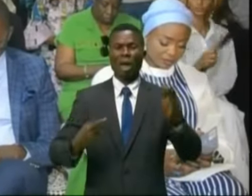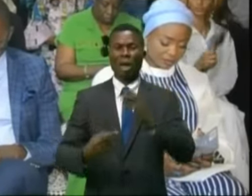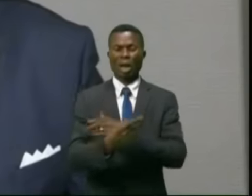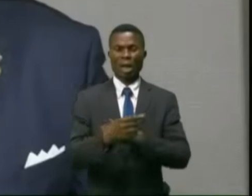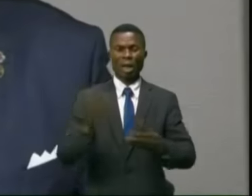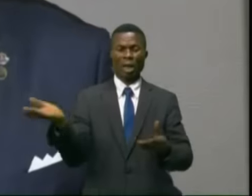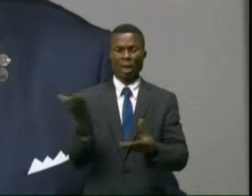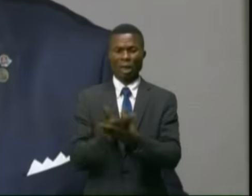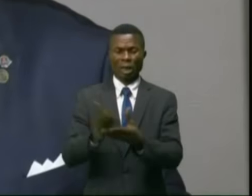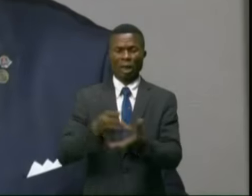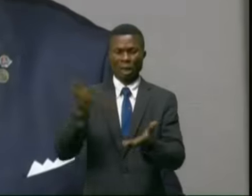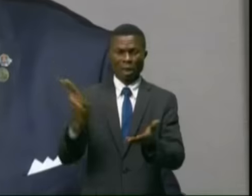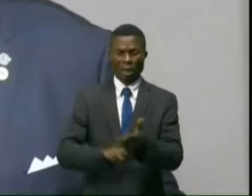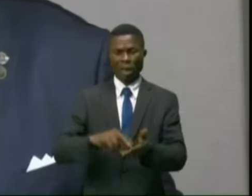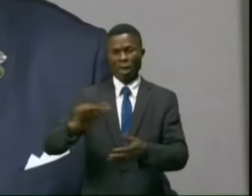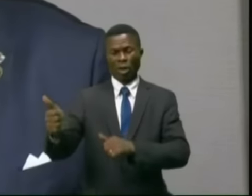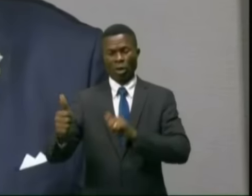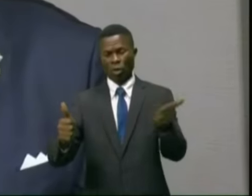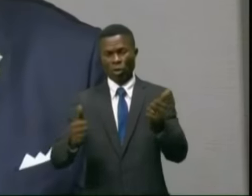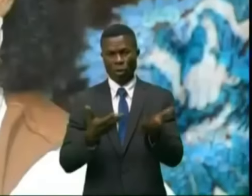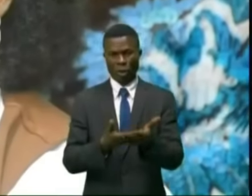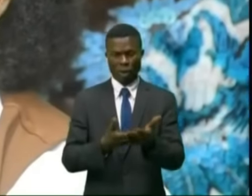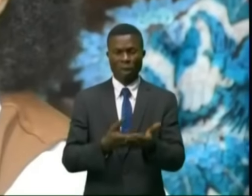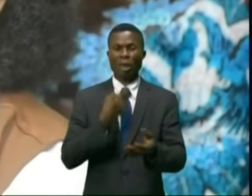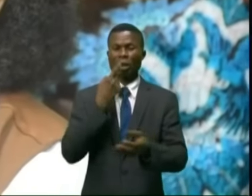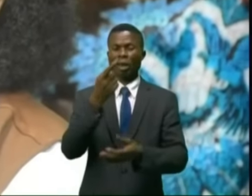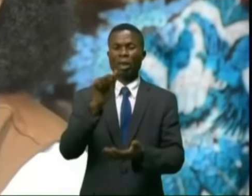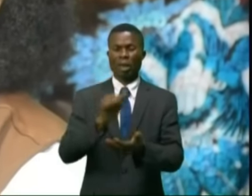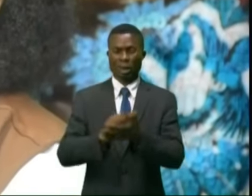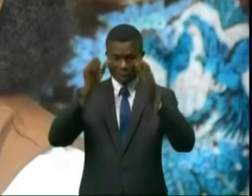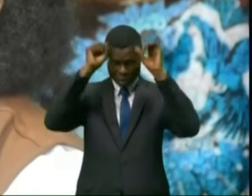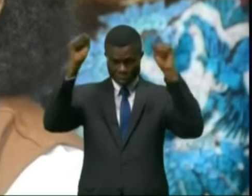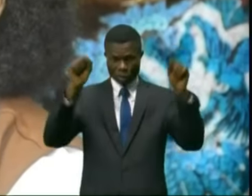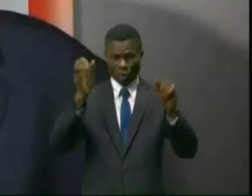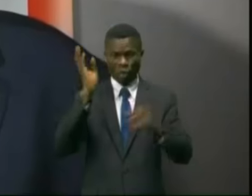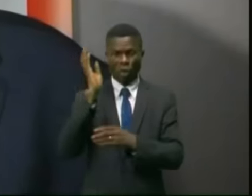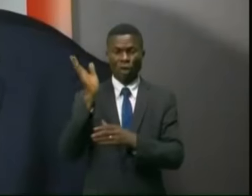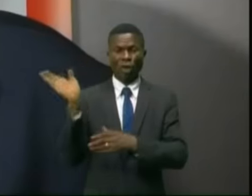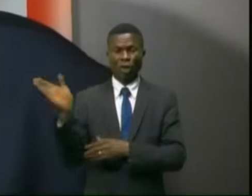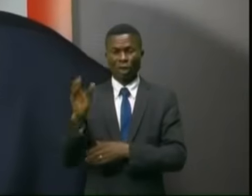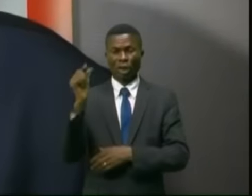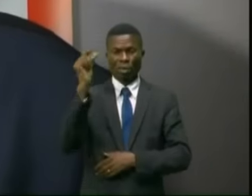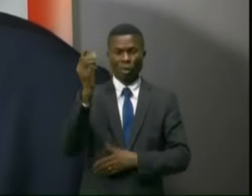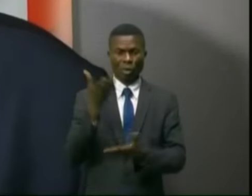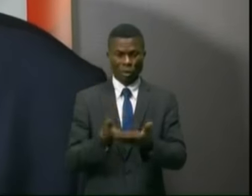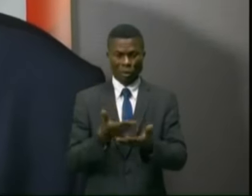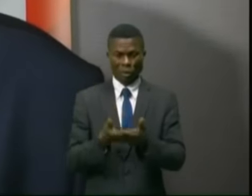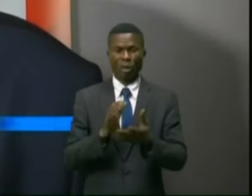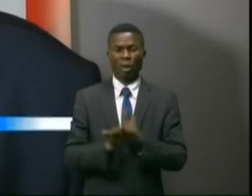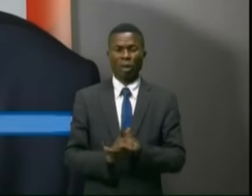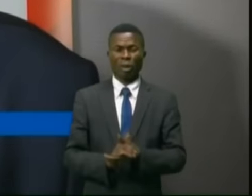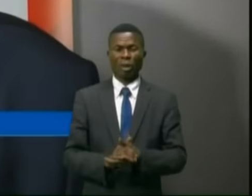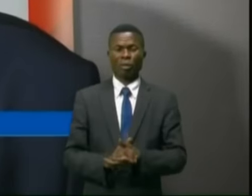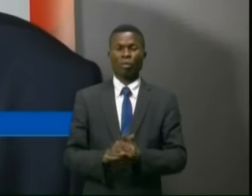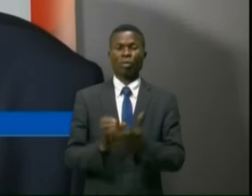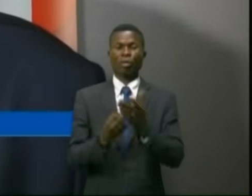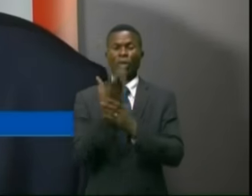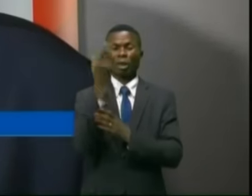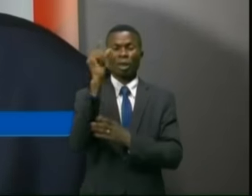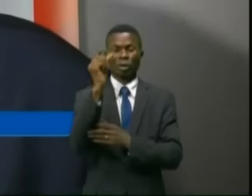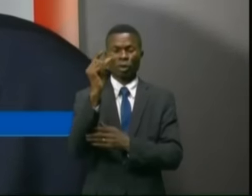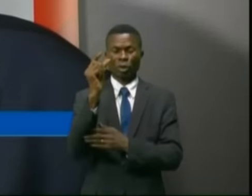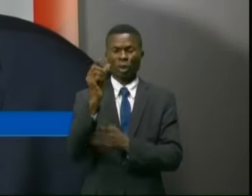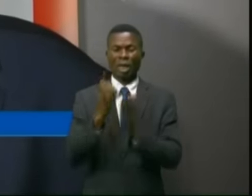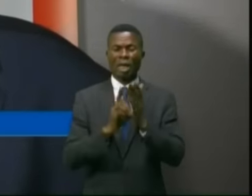contrats avec deux tierces, a fait savoir Luatoum, président de la Chambre des mines. L'industrie minière est un grand